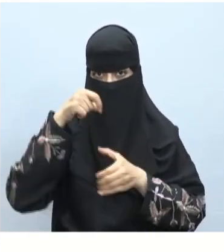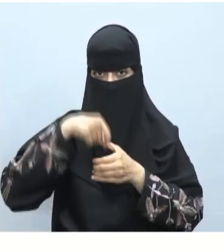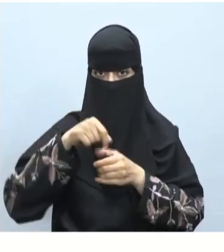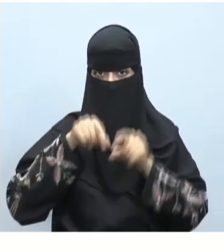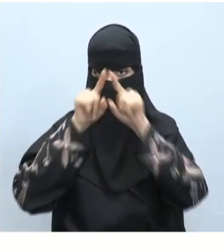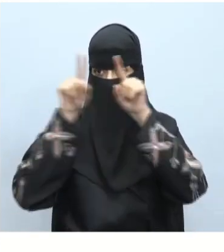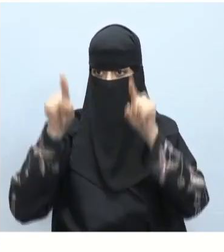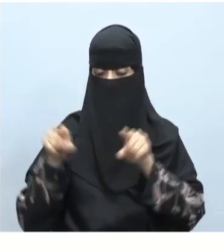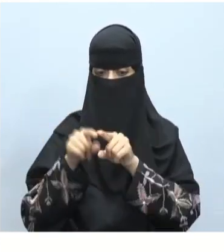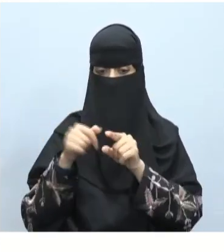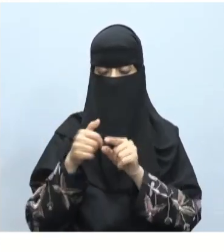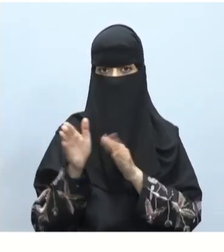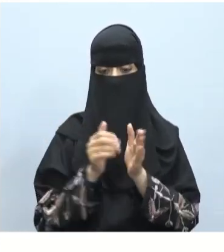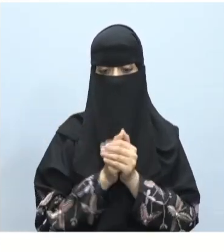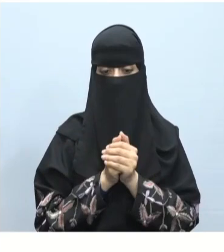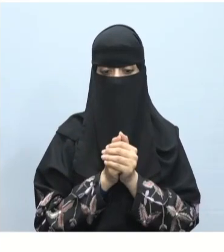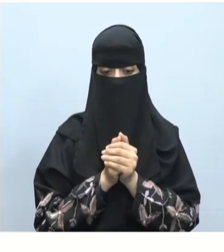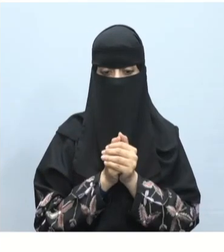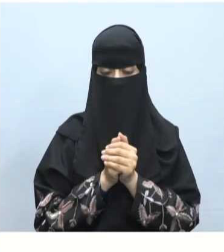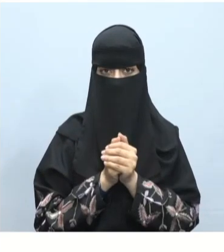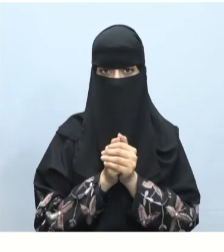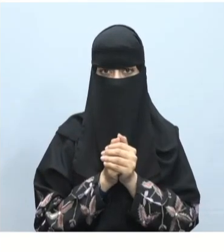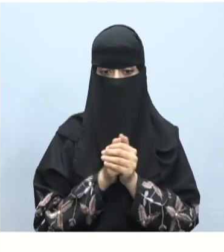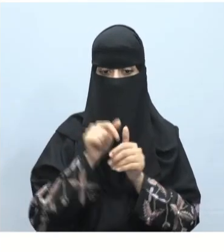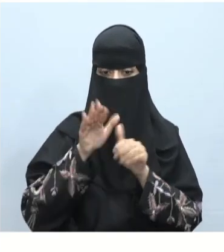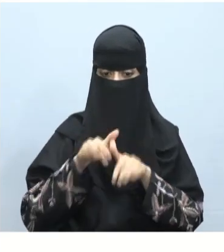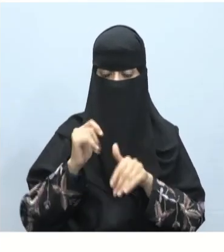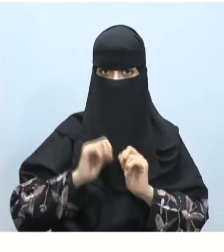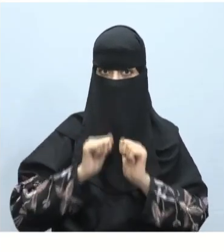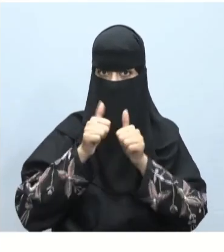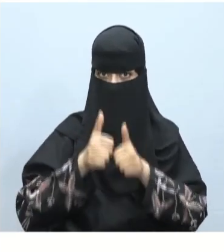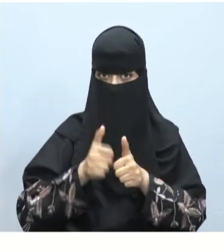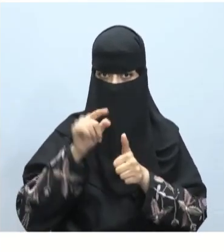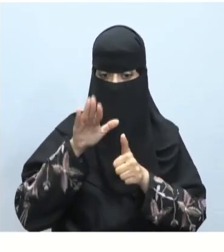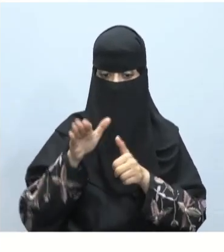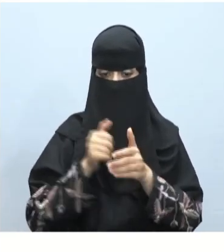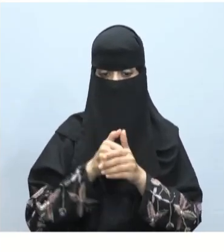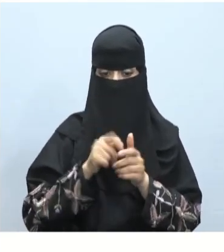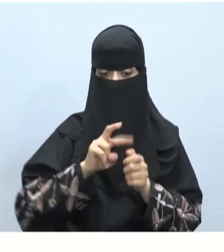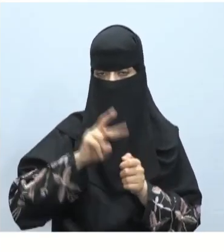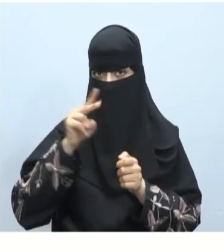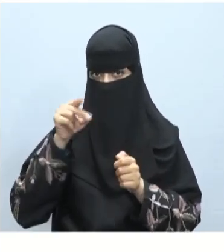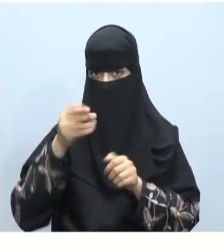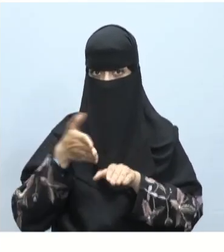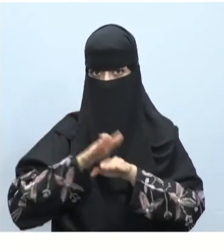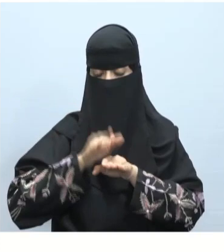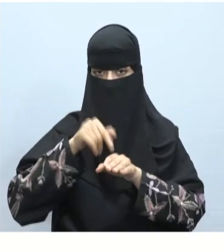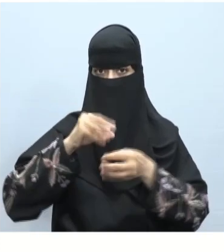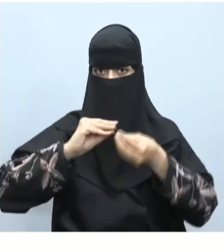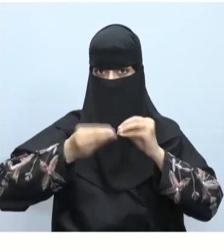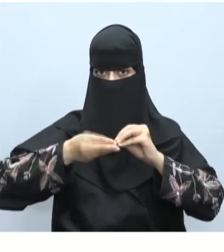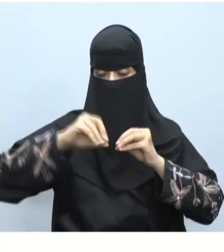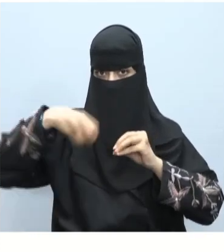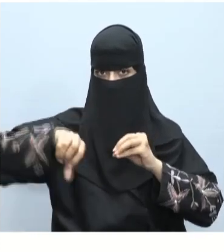مربع النص أيضا يمكنك الضغط على ألوان